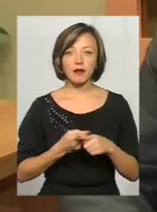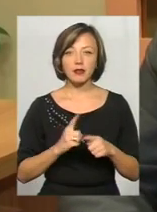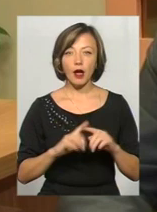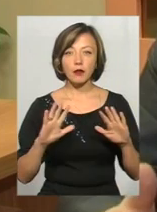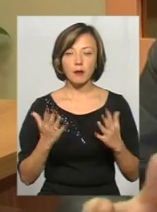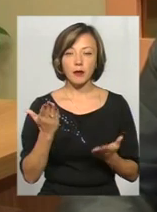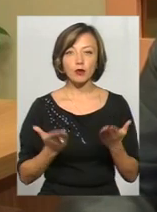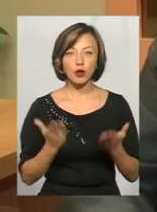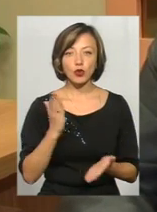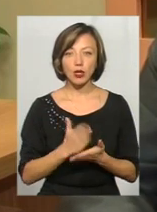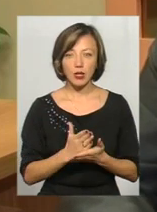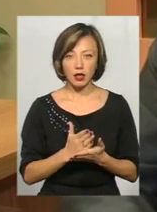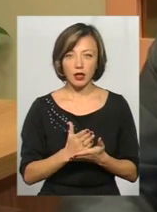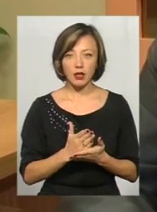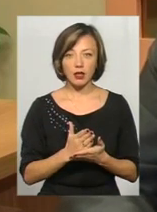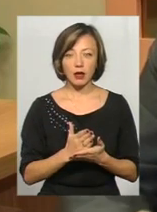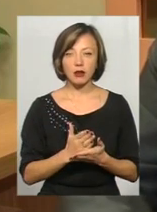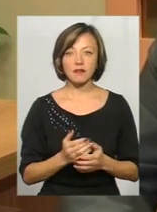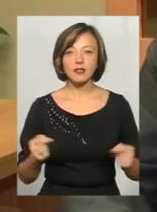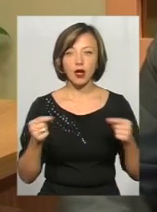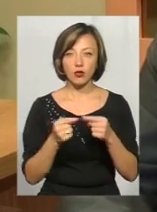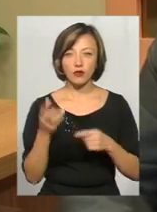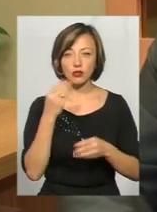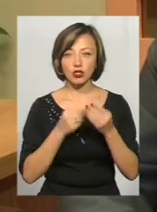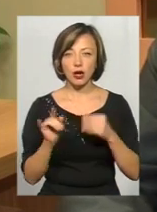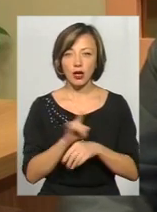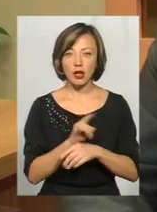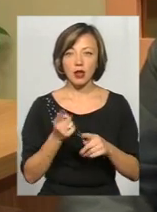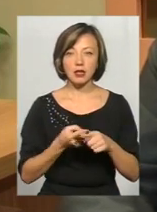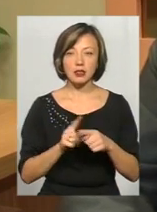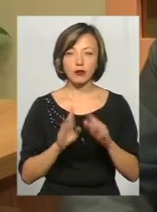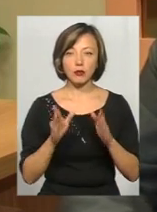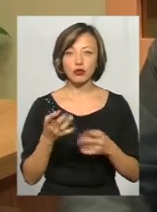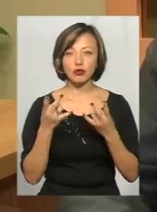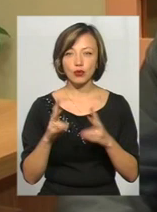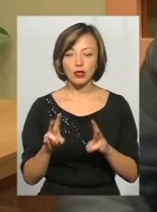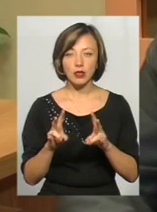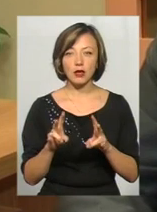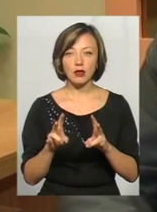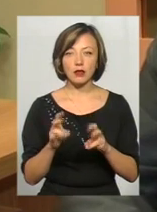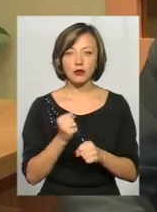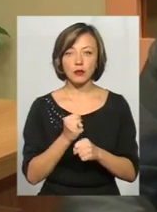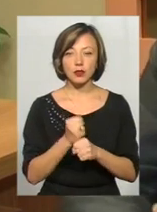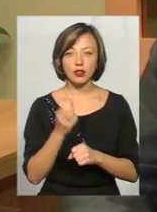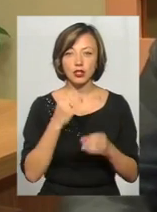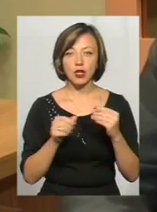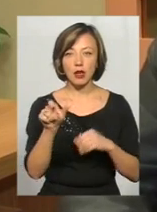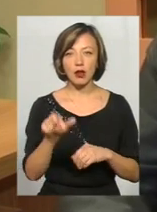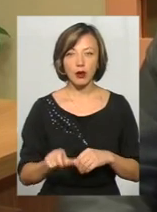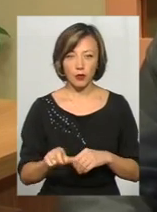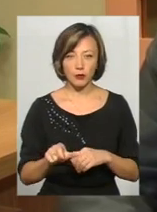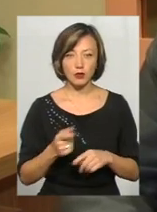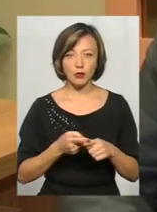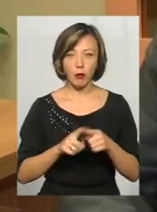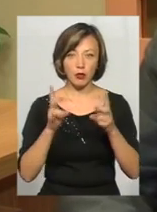якщо є встановлений шахрая, то потім це буде шкода, яка заподіяна шахрайом з цьому